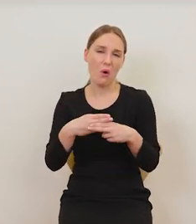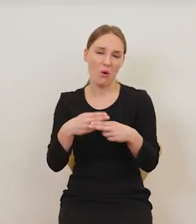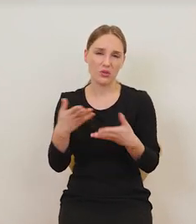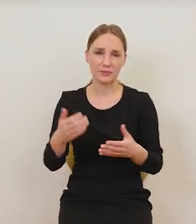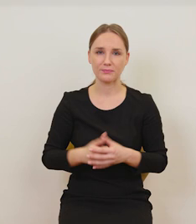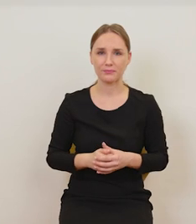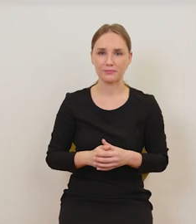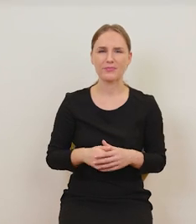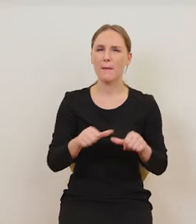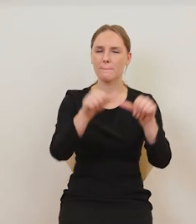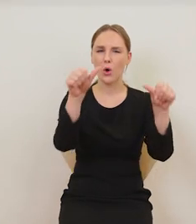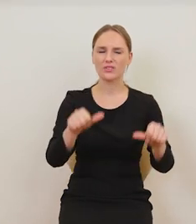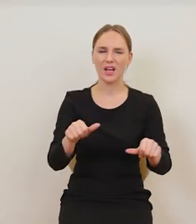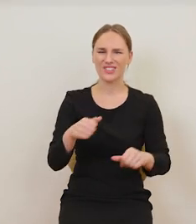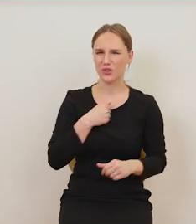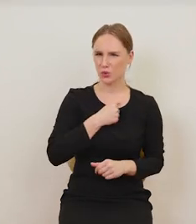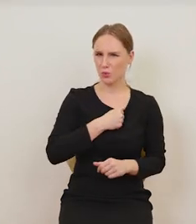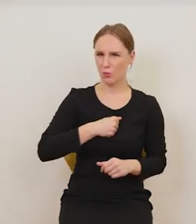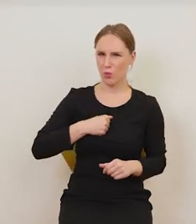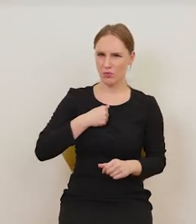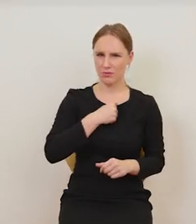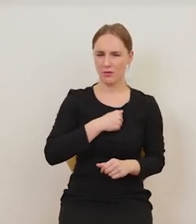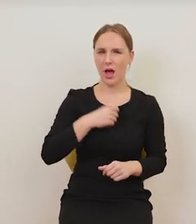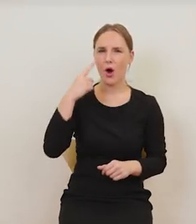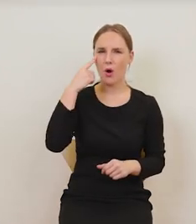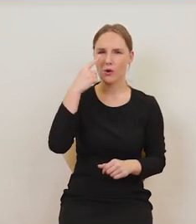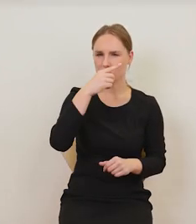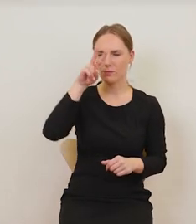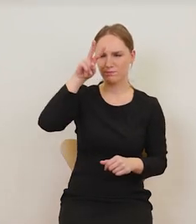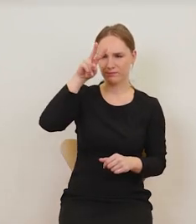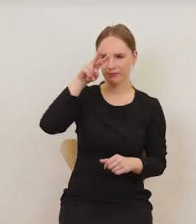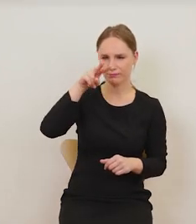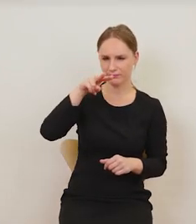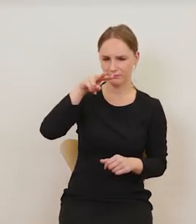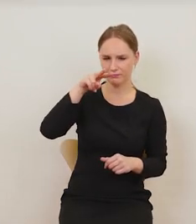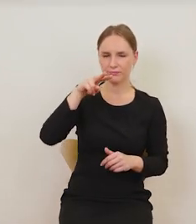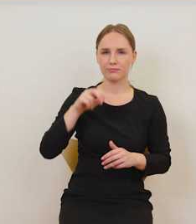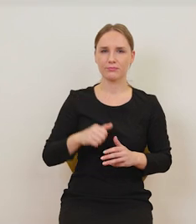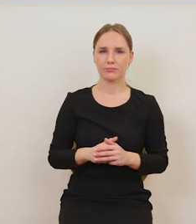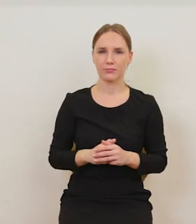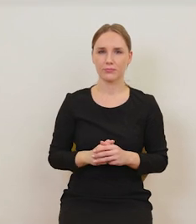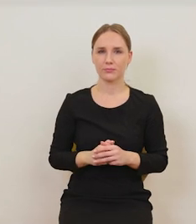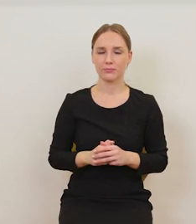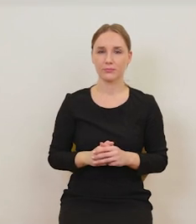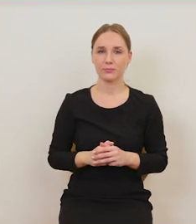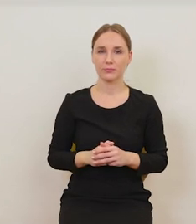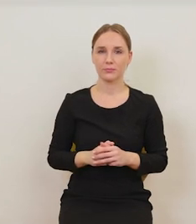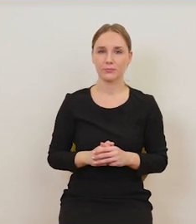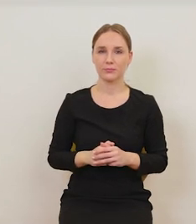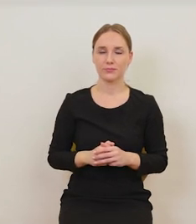Postać bardzo smutno patrząca, z nieco opuszczonymi oczami, ale w naszym również kierunku.